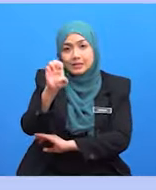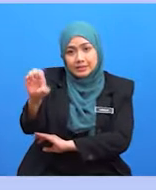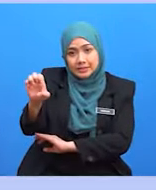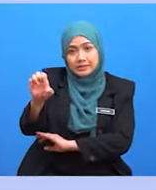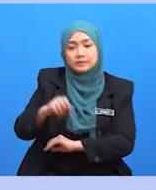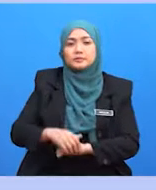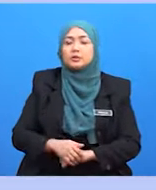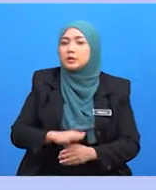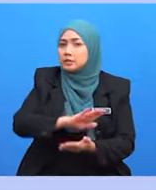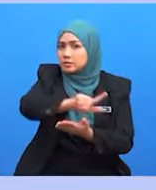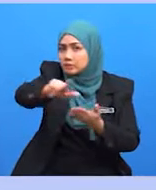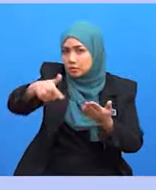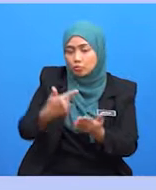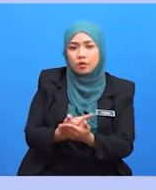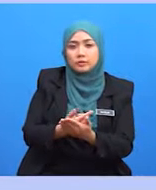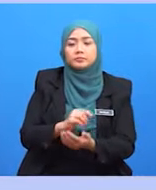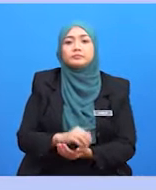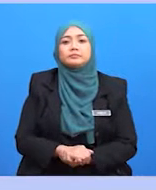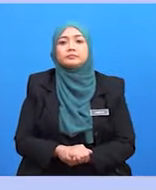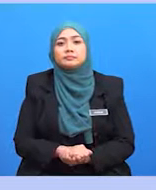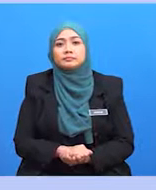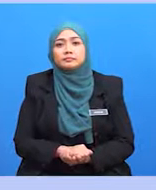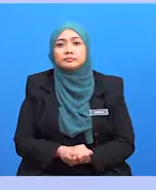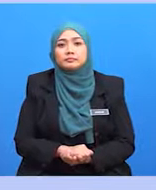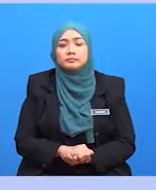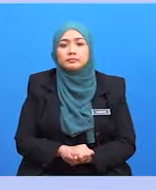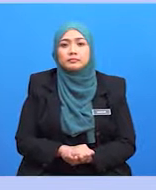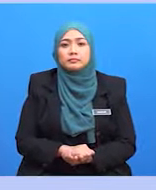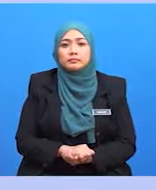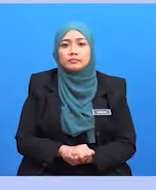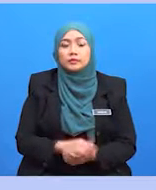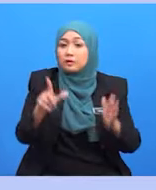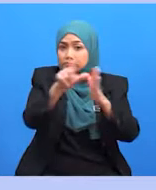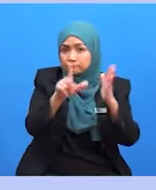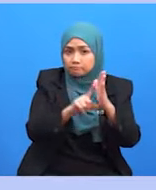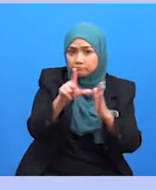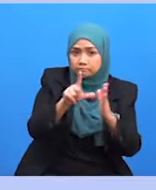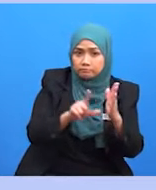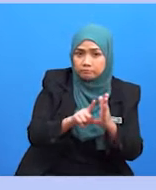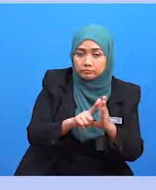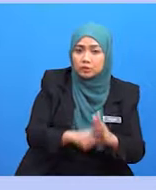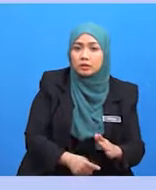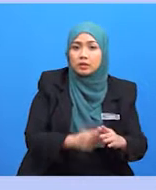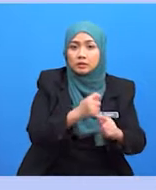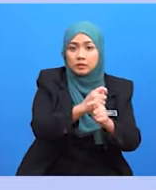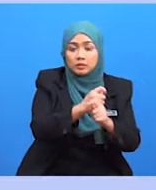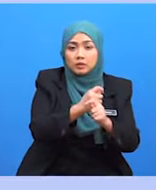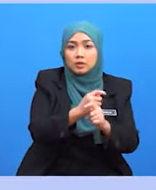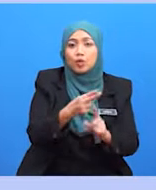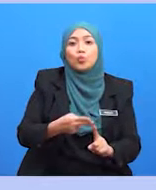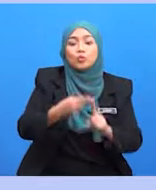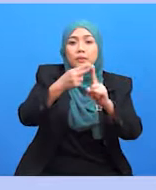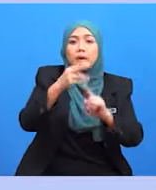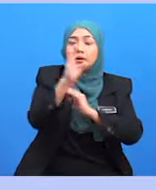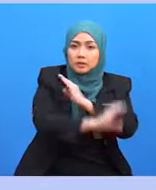keseluruhannya. Biru juga melupakan perlembagaan kepada teras utama negara perpaduan